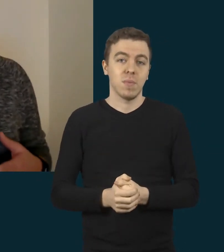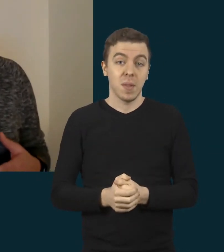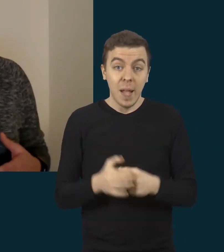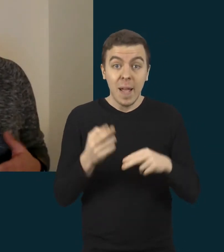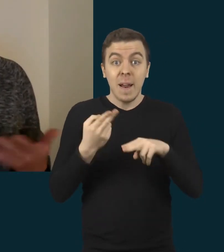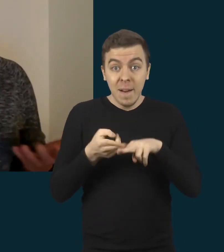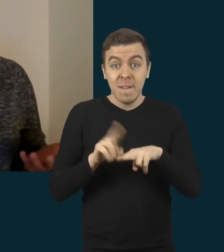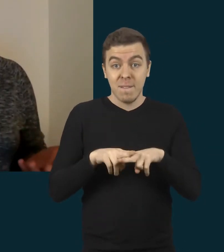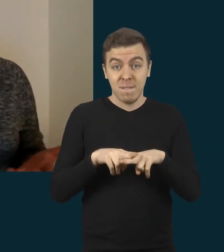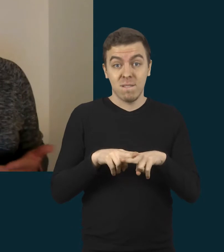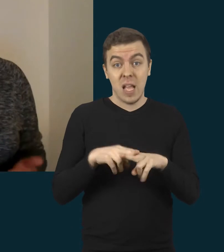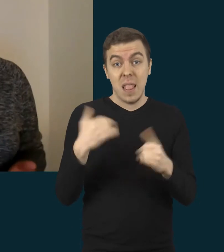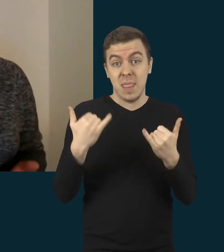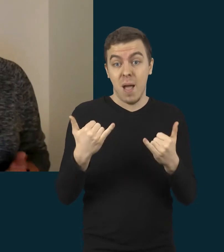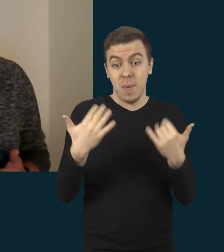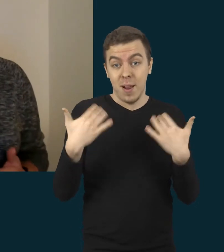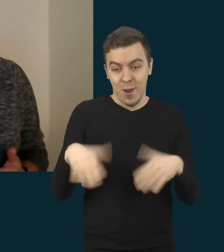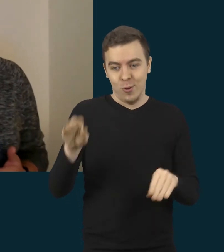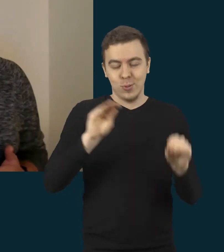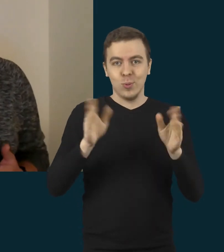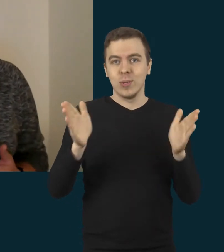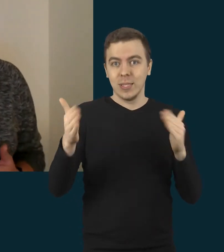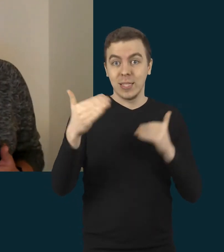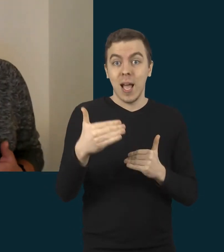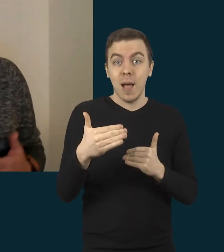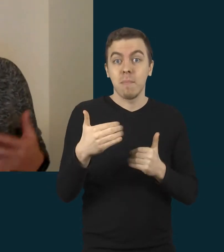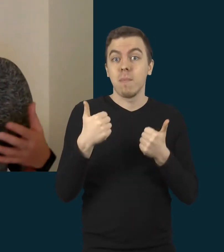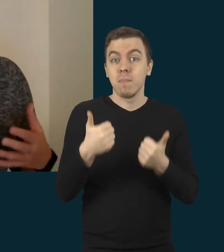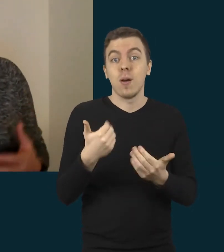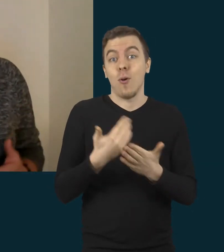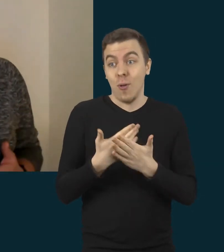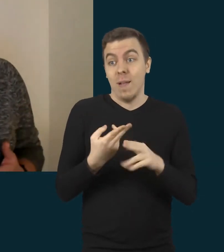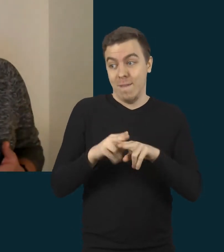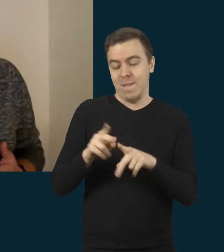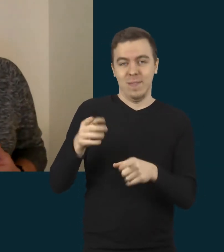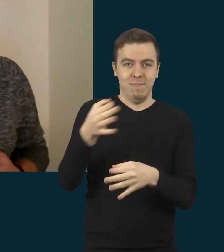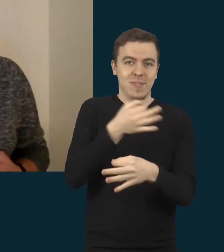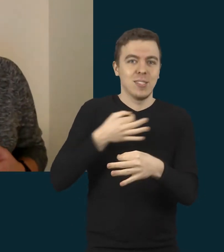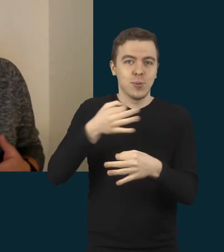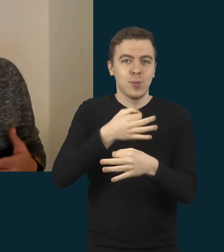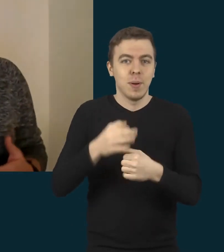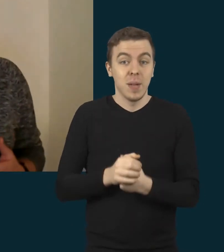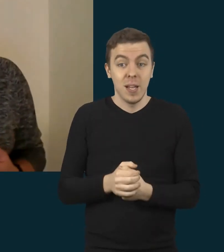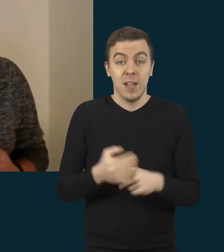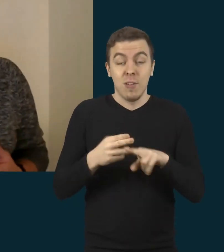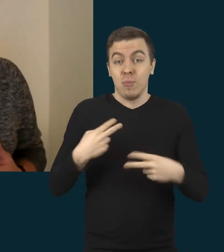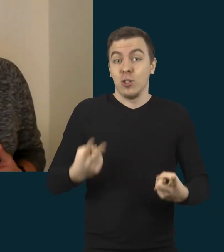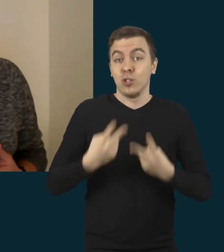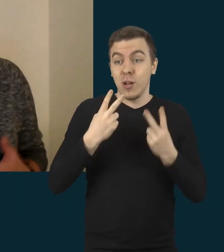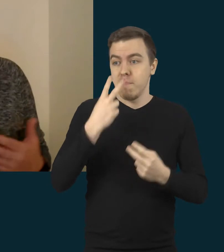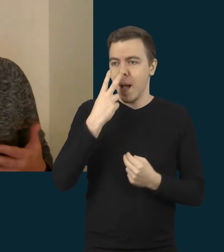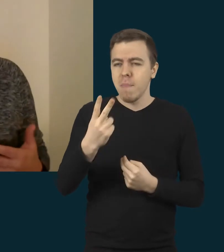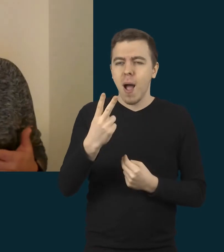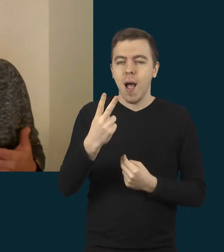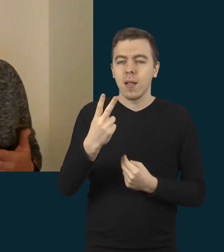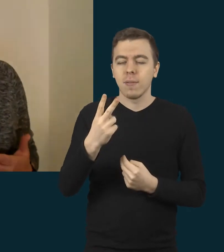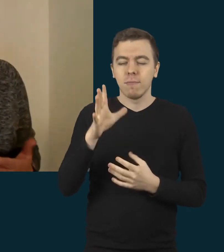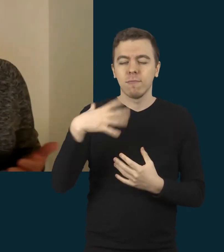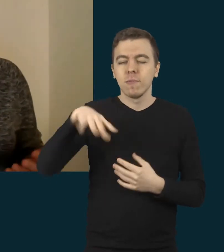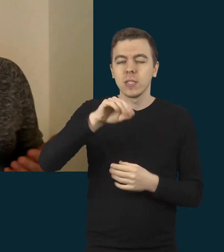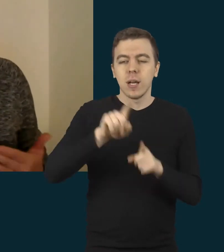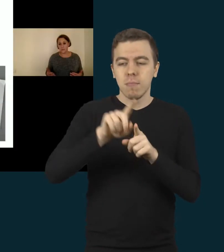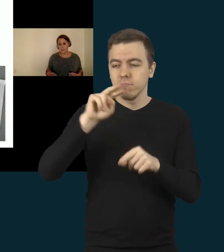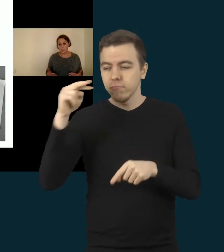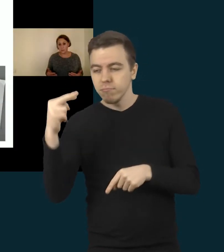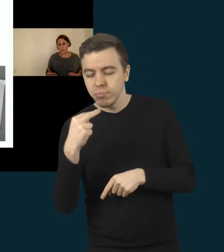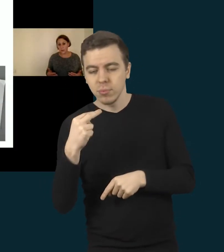dabar mes turim tokią situaciją, kad vis dėlto labai džiugu, kad mes pamatėm kiekvieno savo kolegos